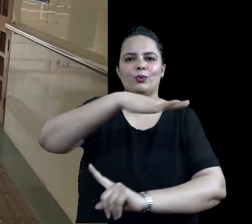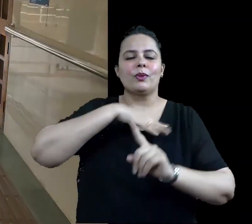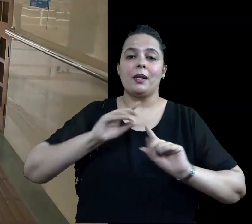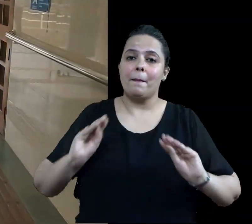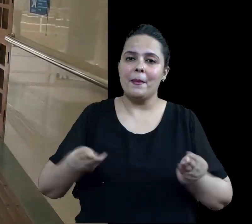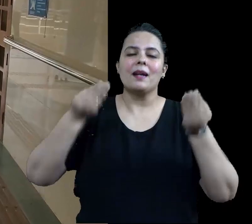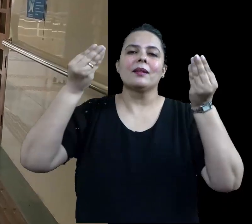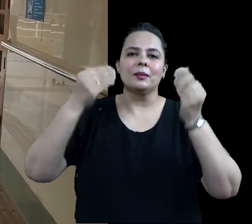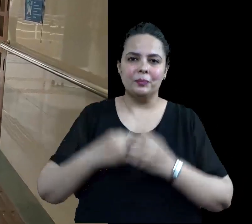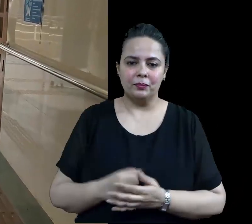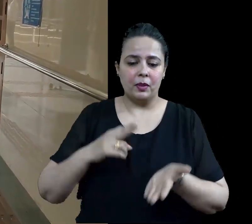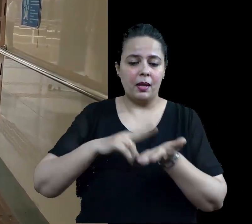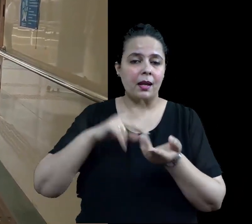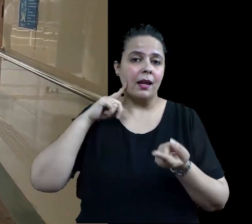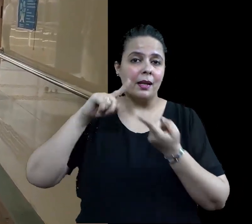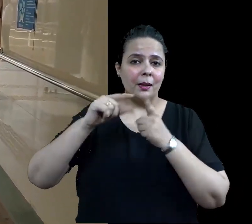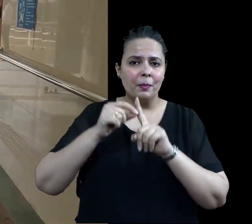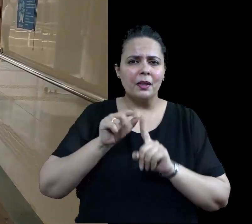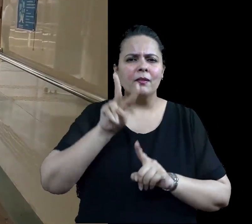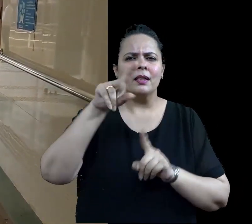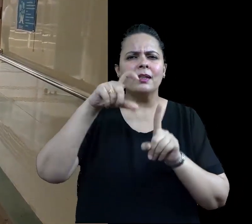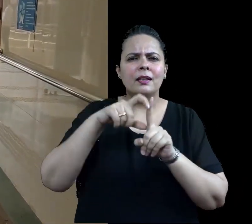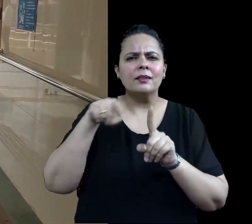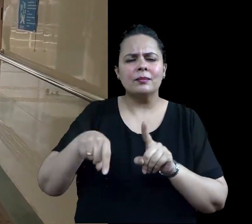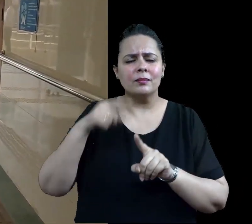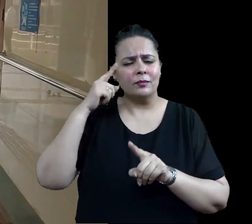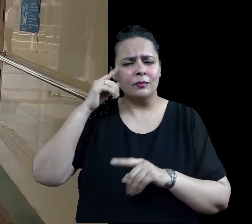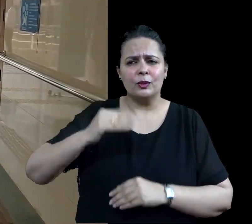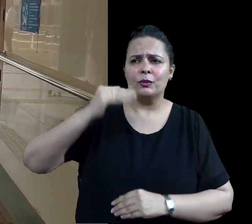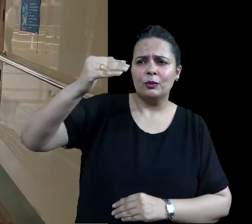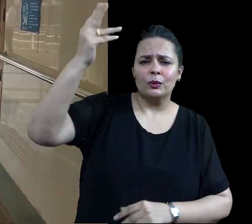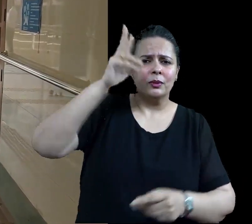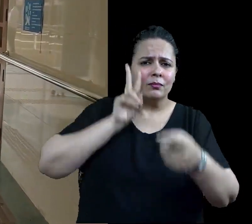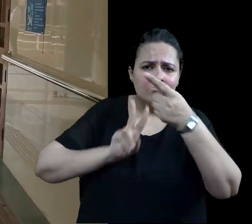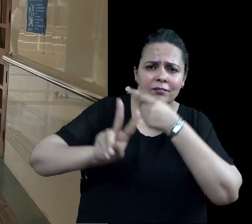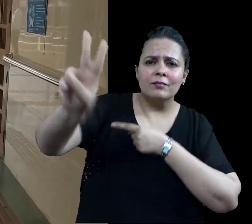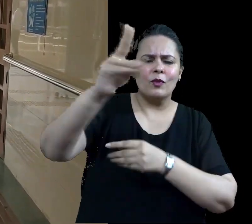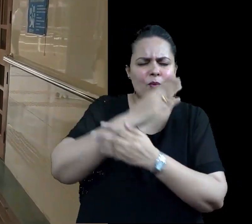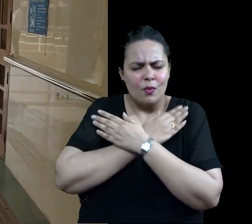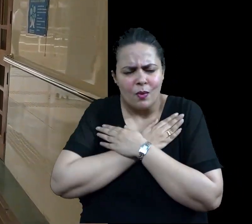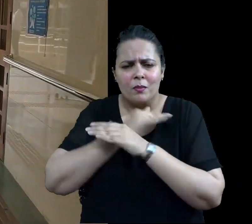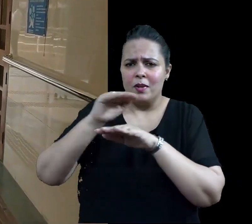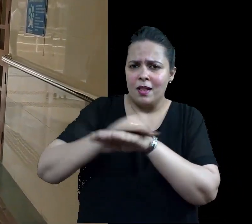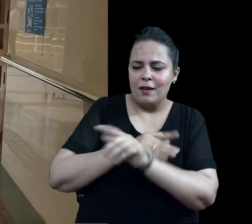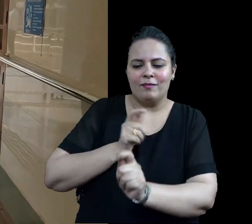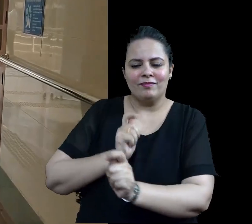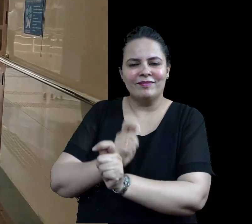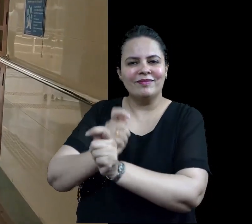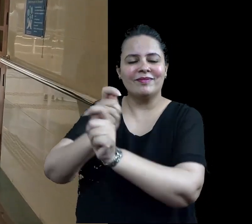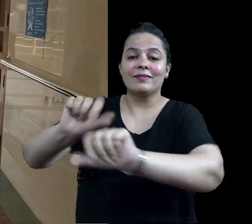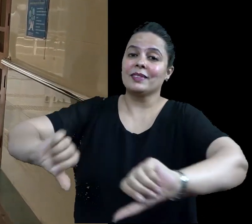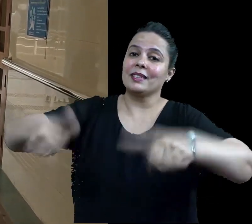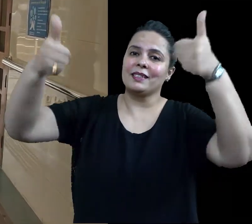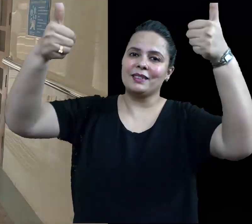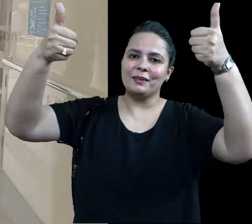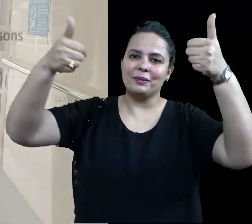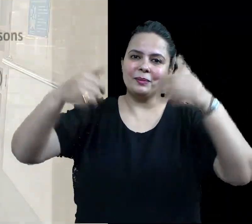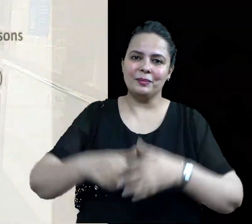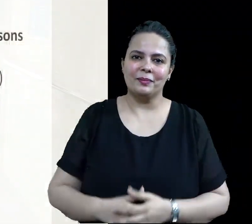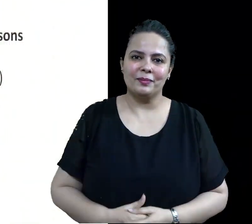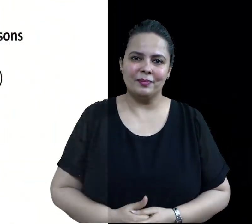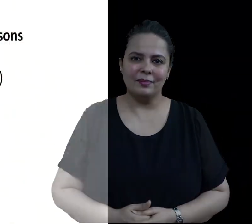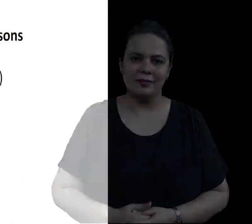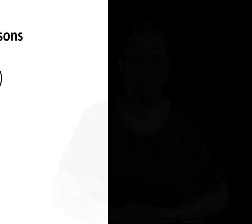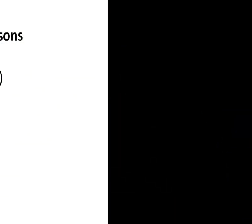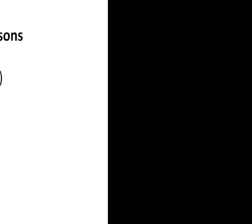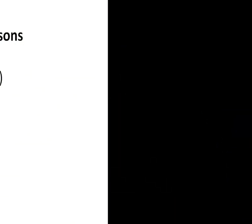उम्मीदें, आशाएं, प्यार के साथ निपवेड में थामा बच्चों का हाथ।